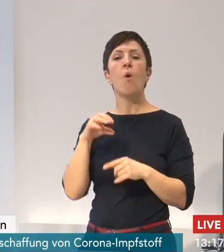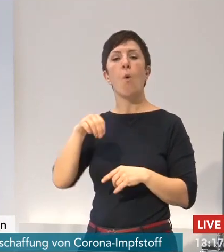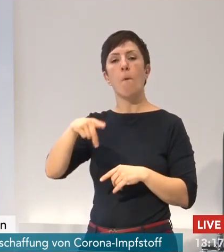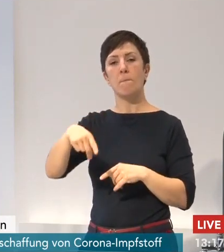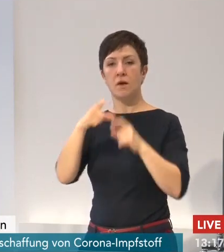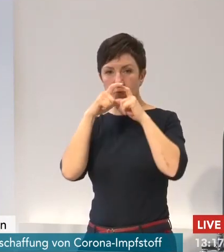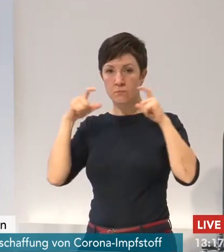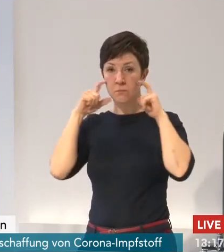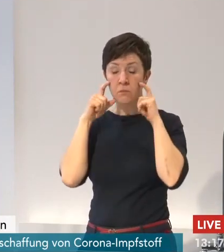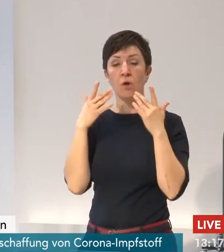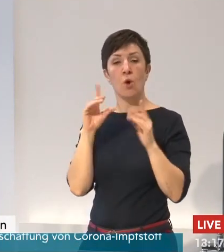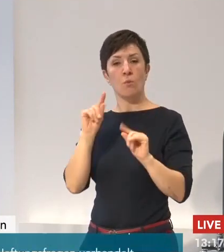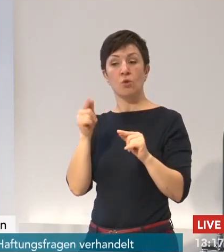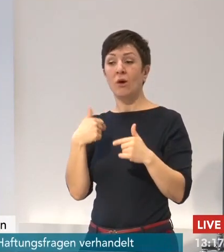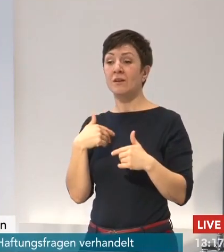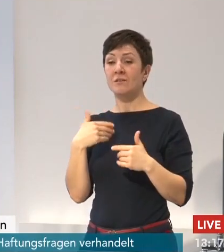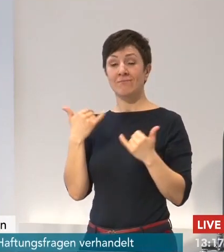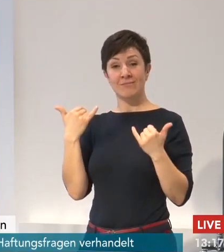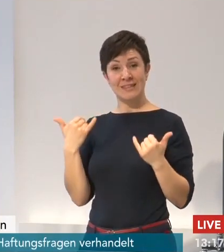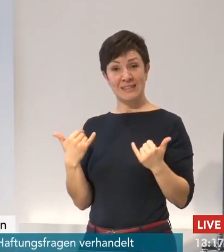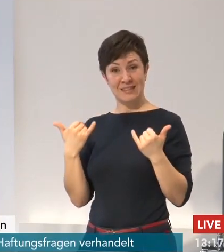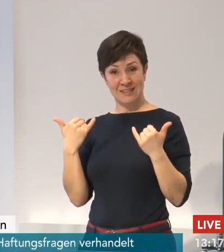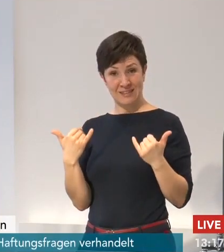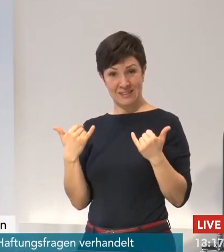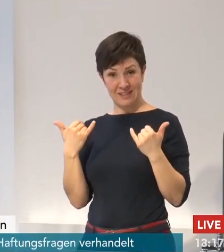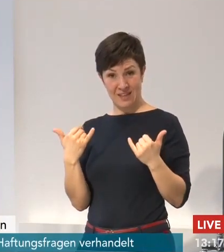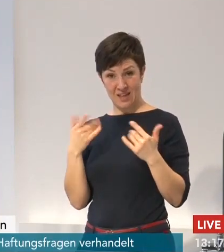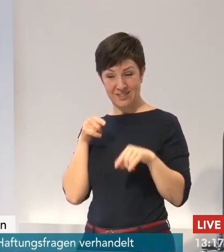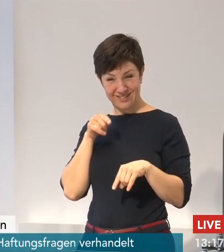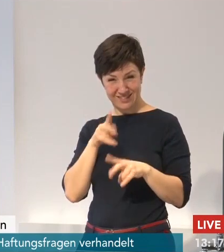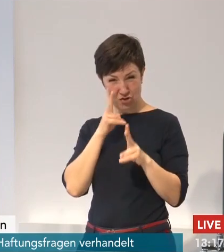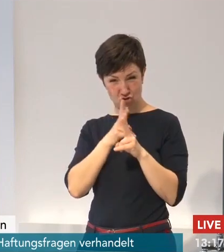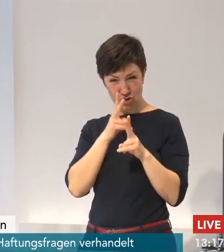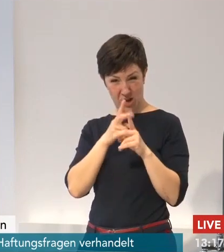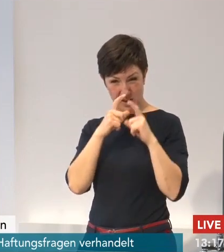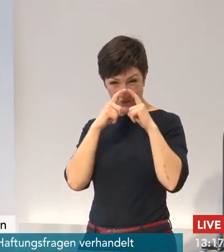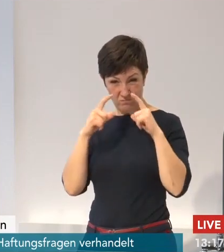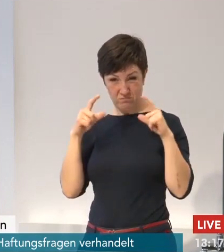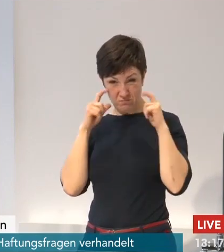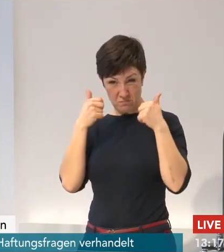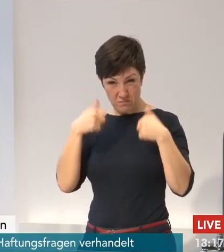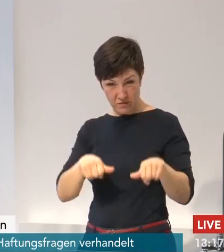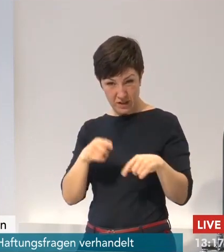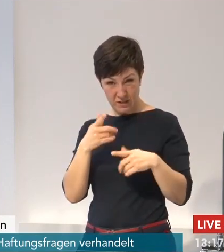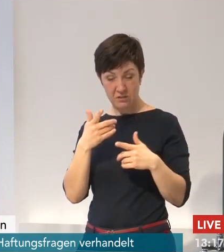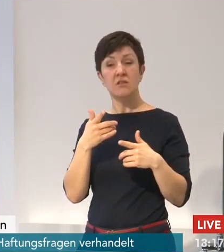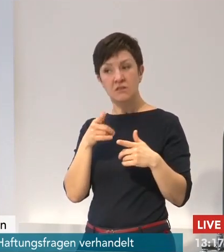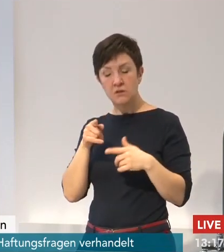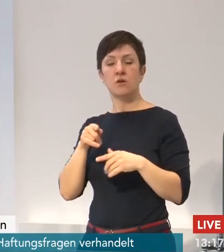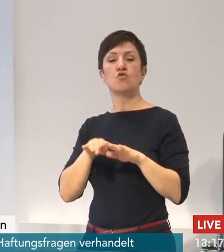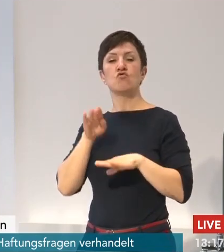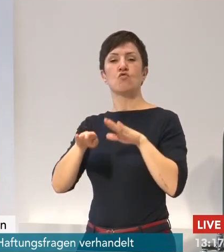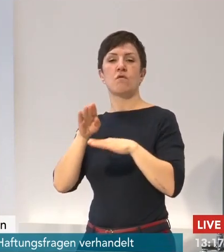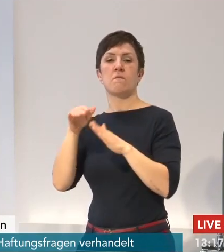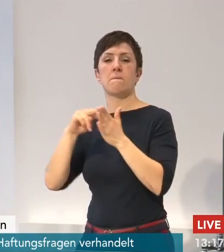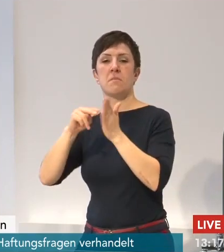berücksichtigt die Wirksamkeit dieses erhöhten Standards ausdrücklich. Im Bereich Tourismusland Niedersachsen, das ist nach wie vor eine der